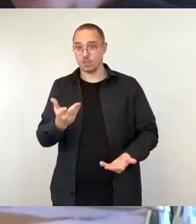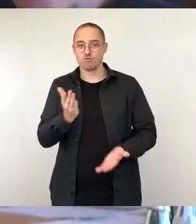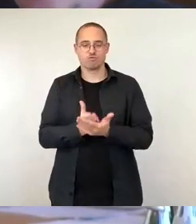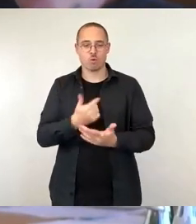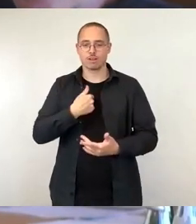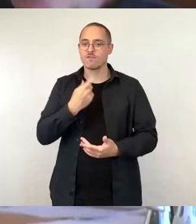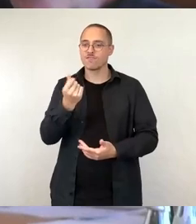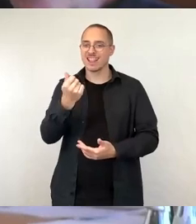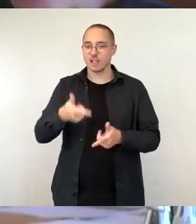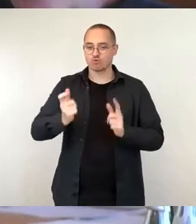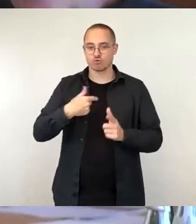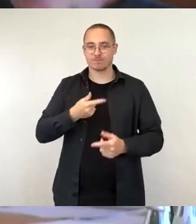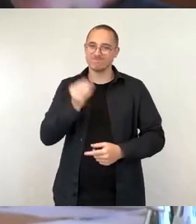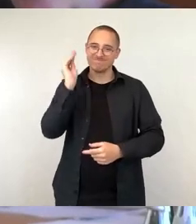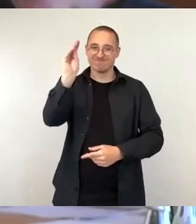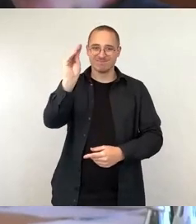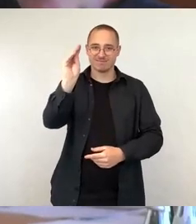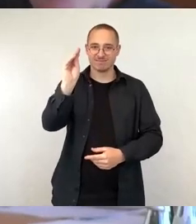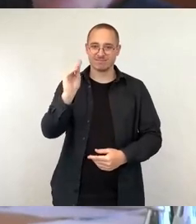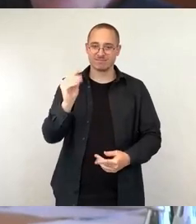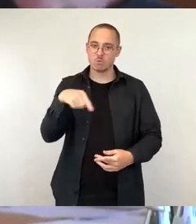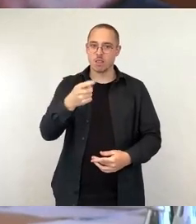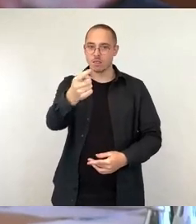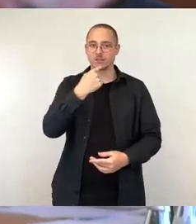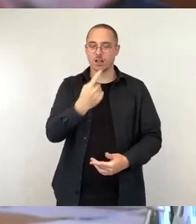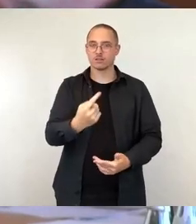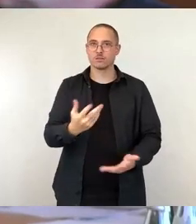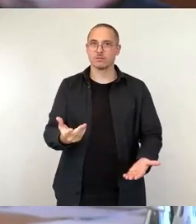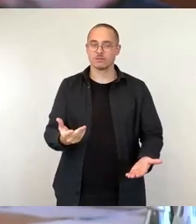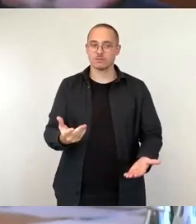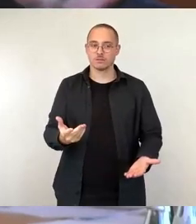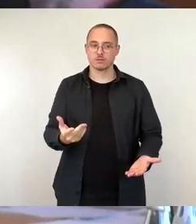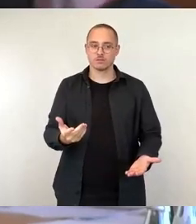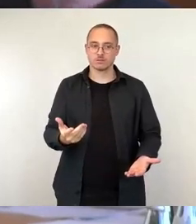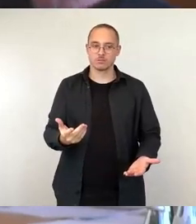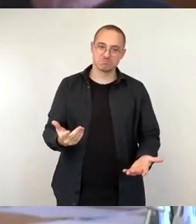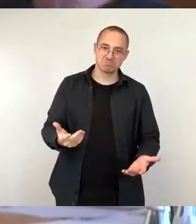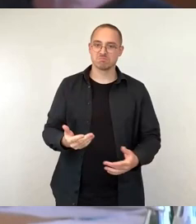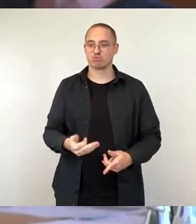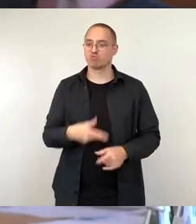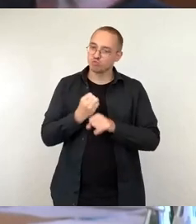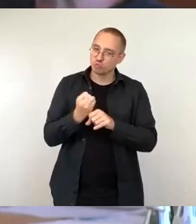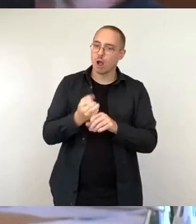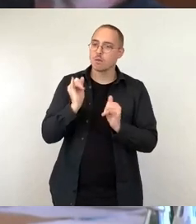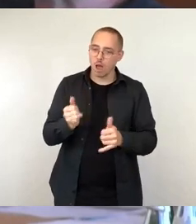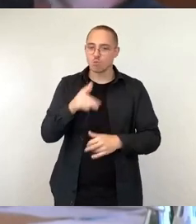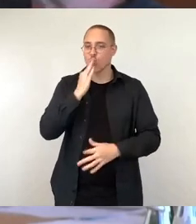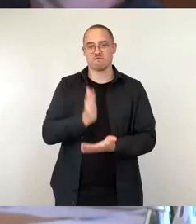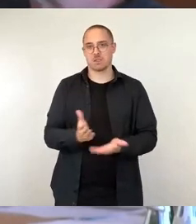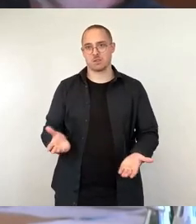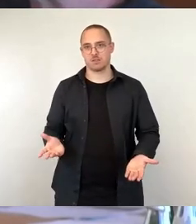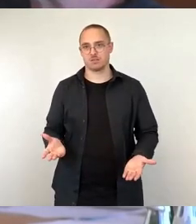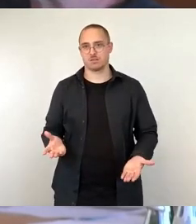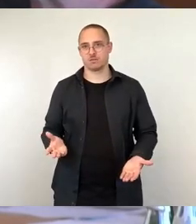und da hieß es, das sei in Arbeit. Aber das wäre ja auch ganz